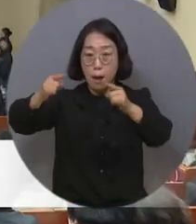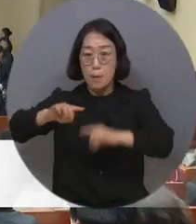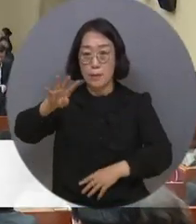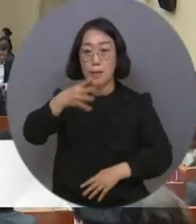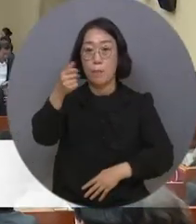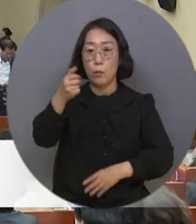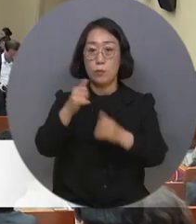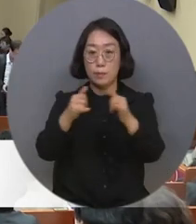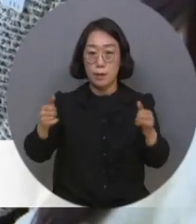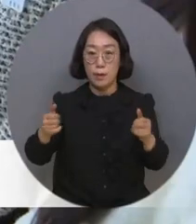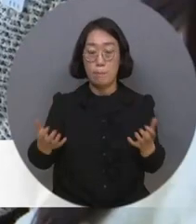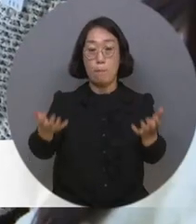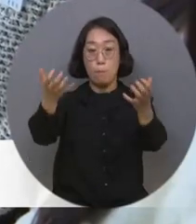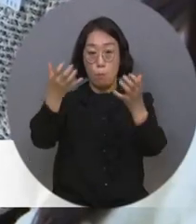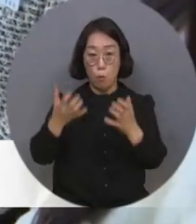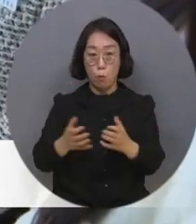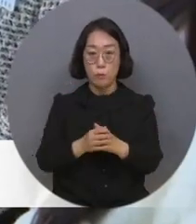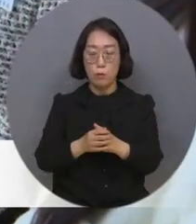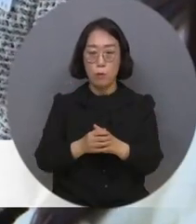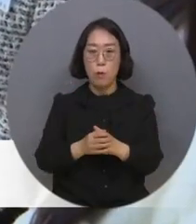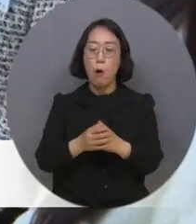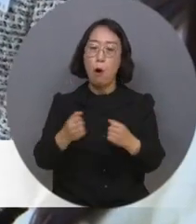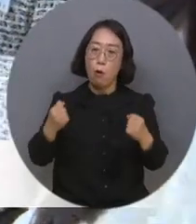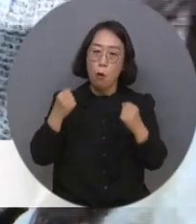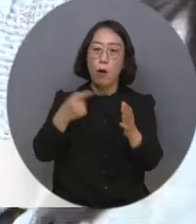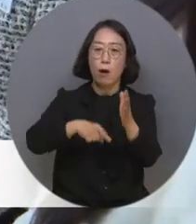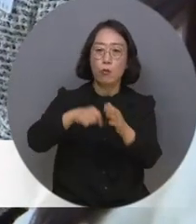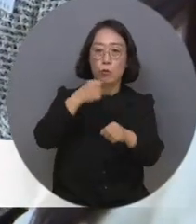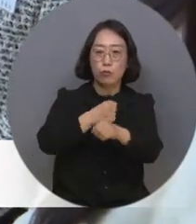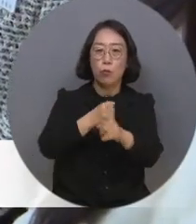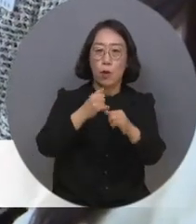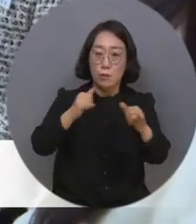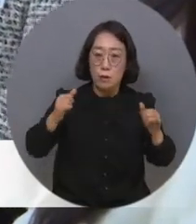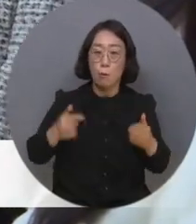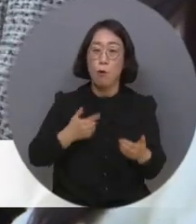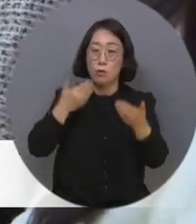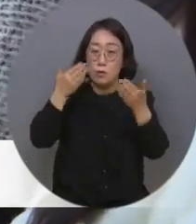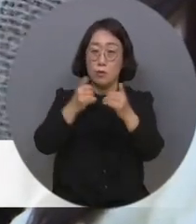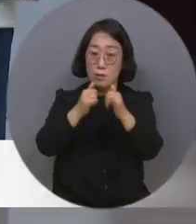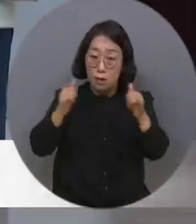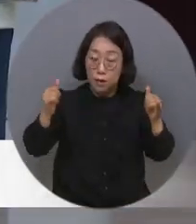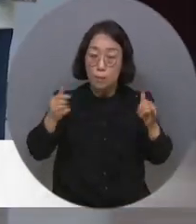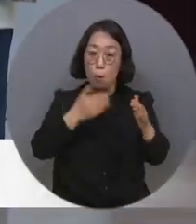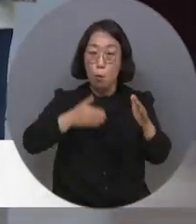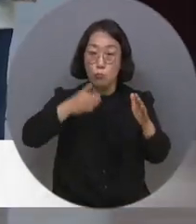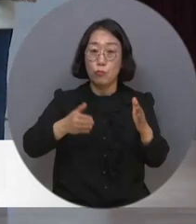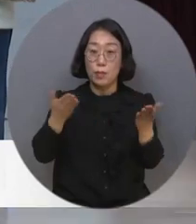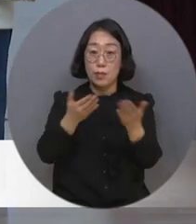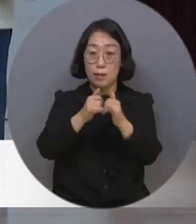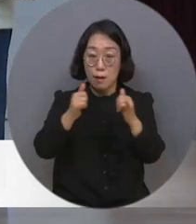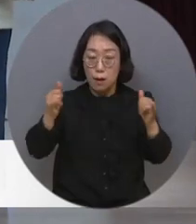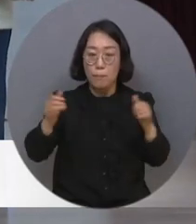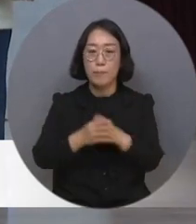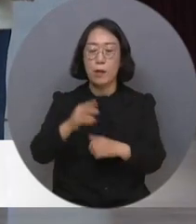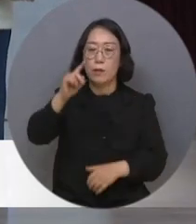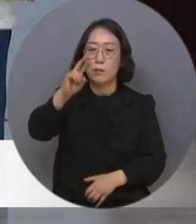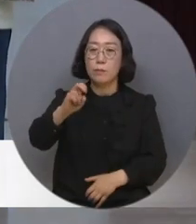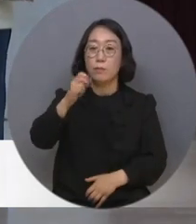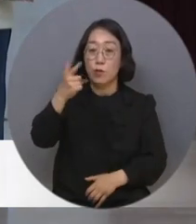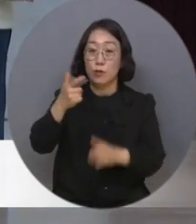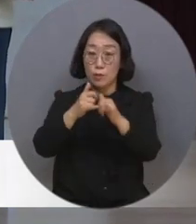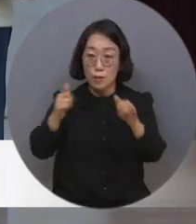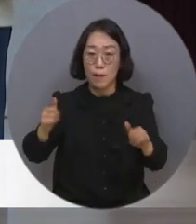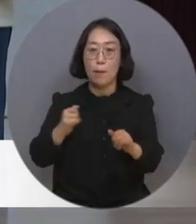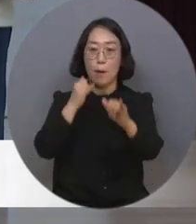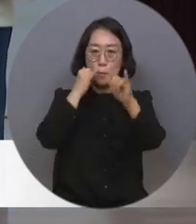명이 참석한 가운데 도민복원 형성과 건강증진을 위해 헌신해온 공무원과 복원의료 종사자 26명에 대해